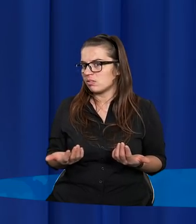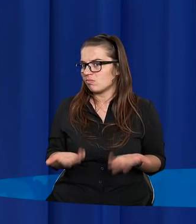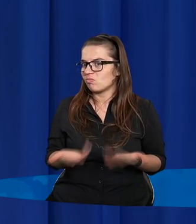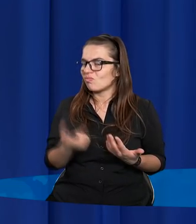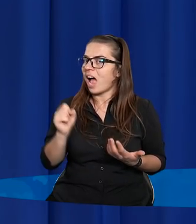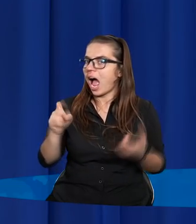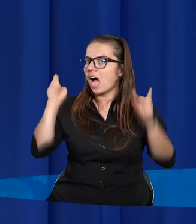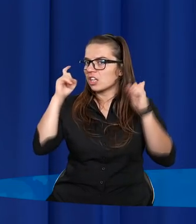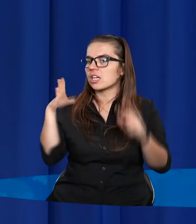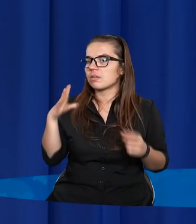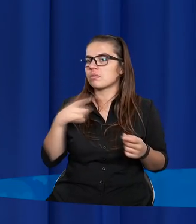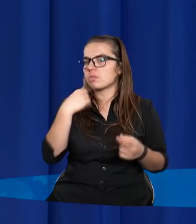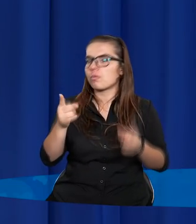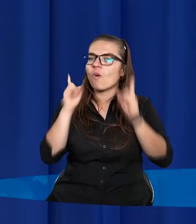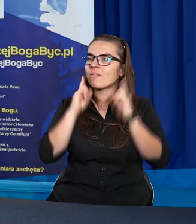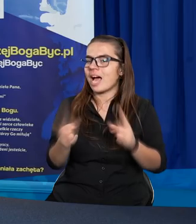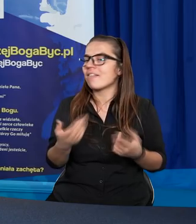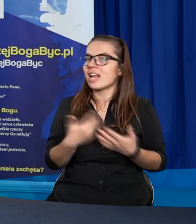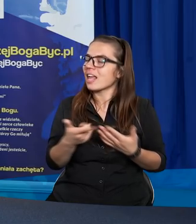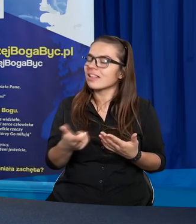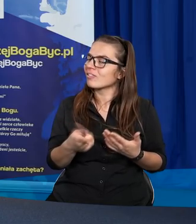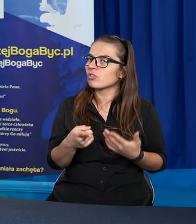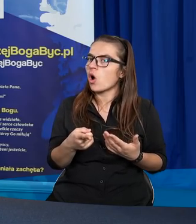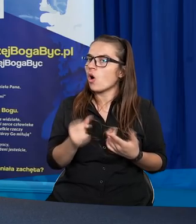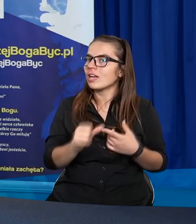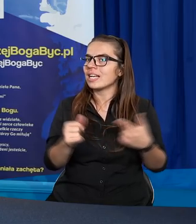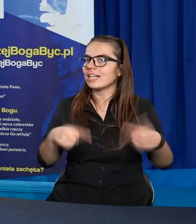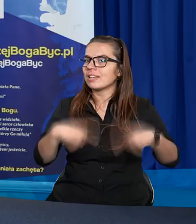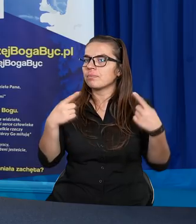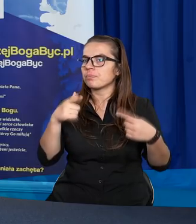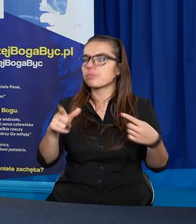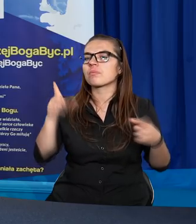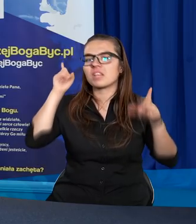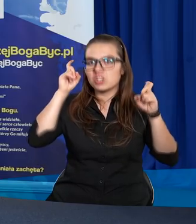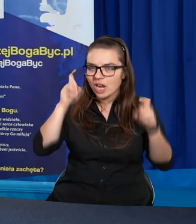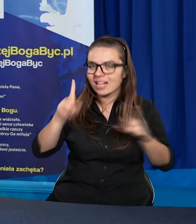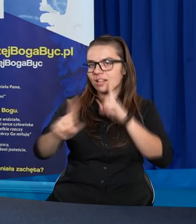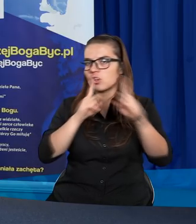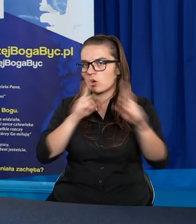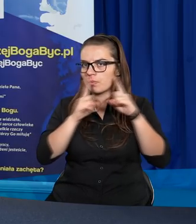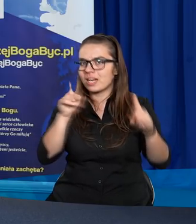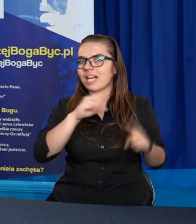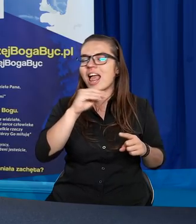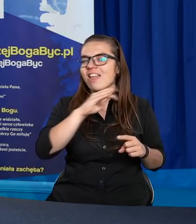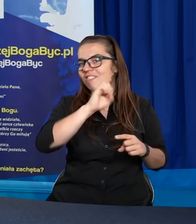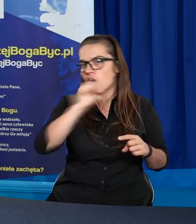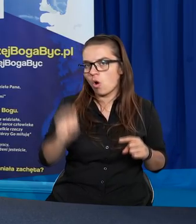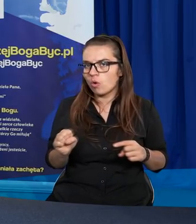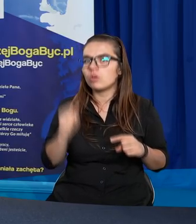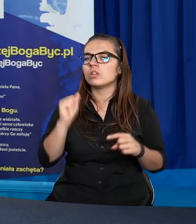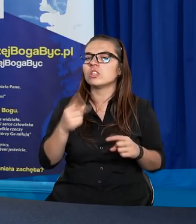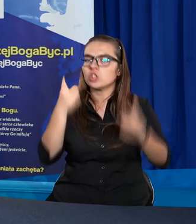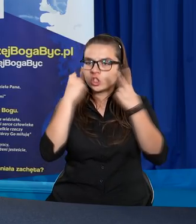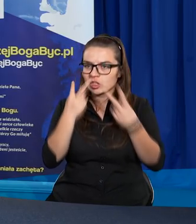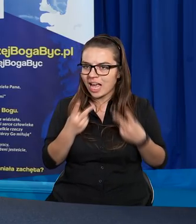a szatan powiedział prawdę. Dlatego, że kiedy szatan rozmawiał z Ewą, to